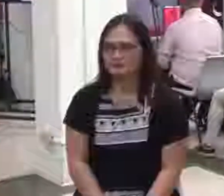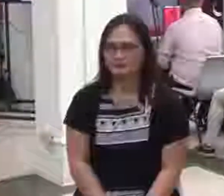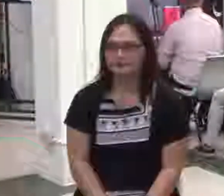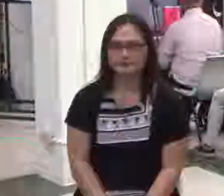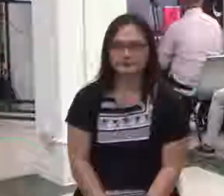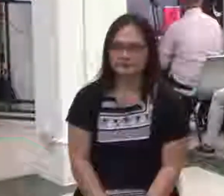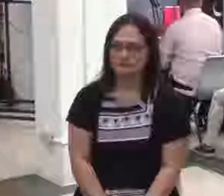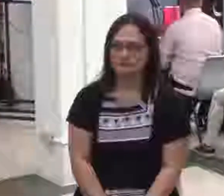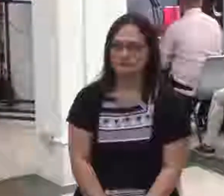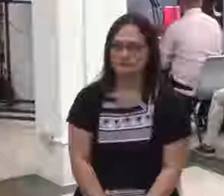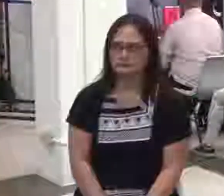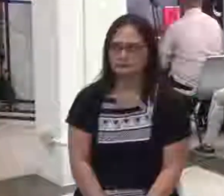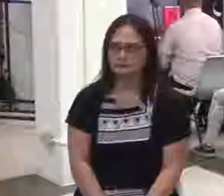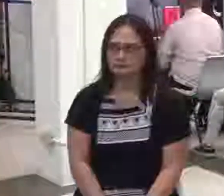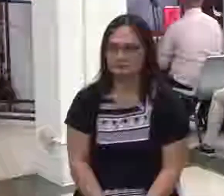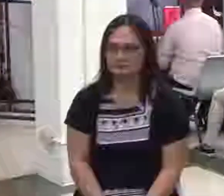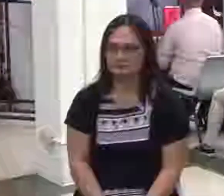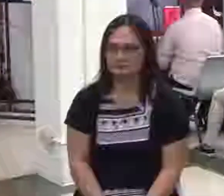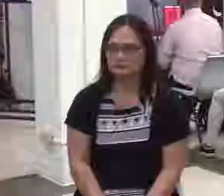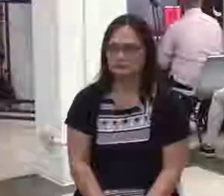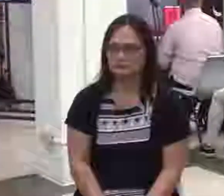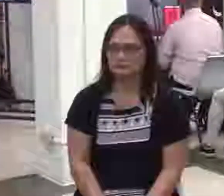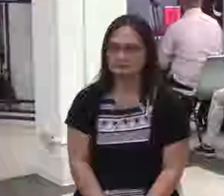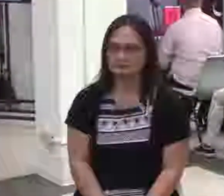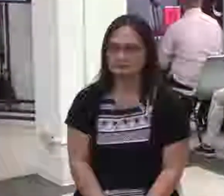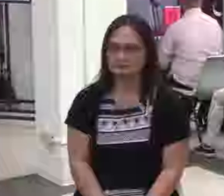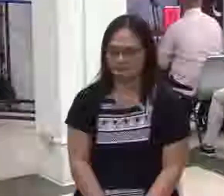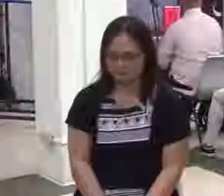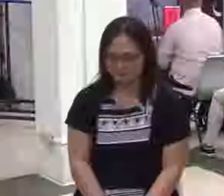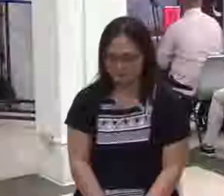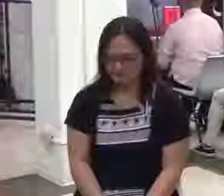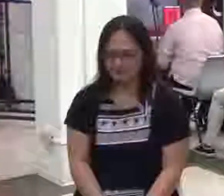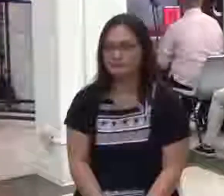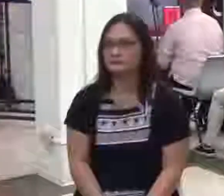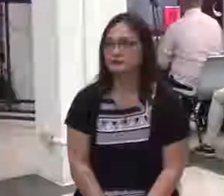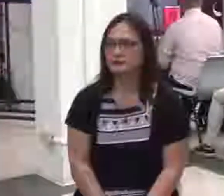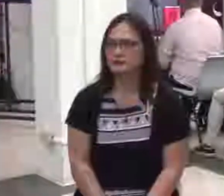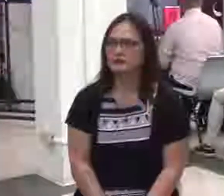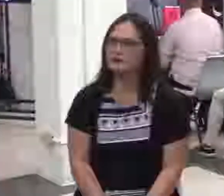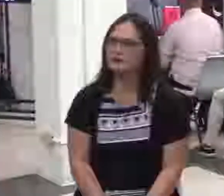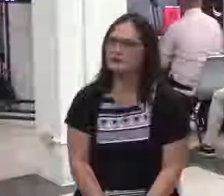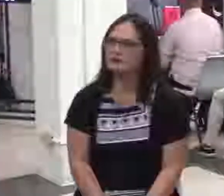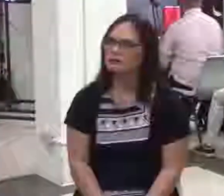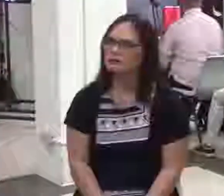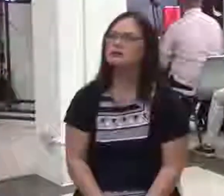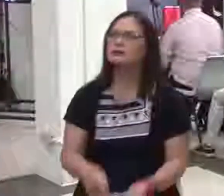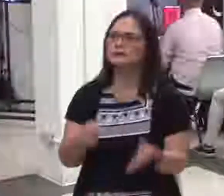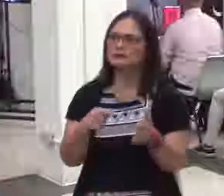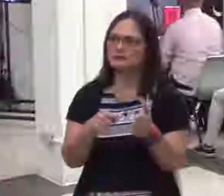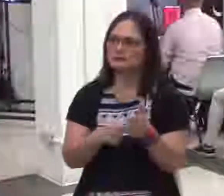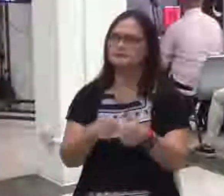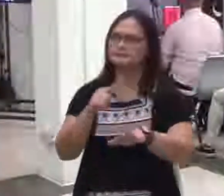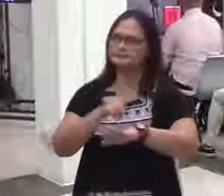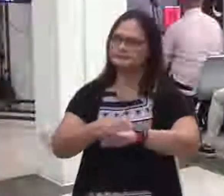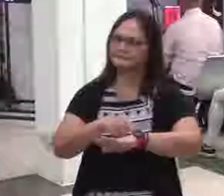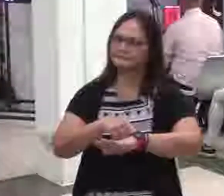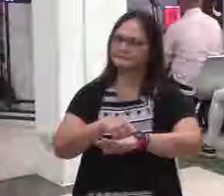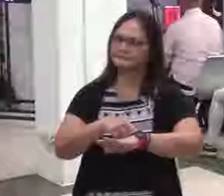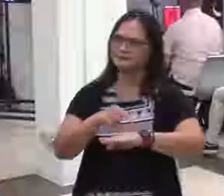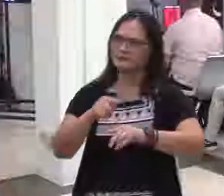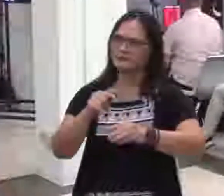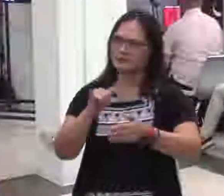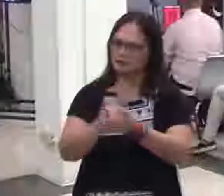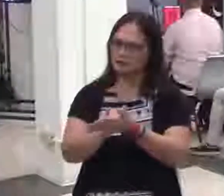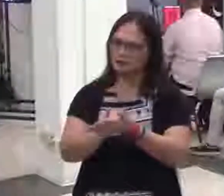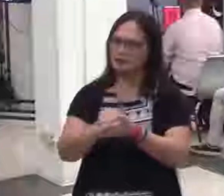lang hindi ko naman sila ina-atake okay subalit panahon na upang yung